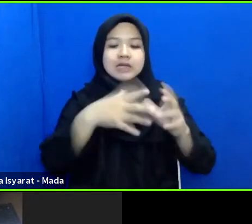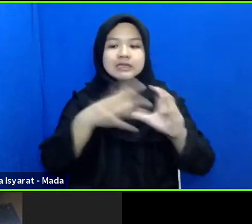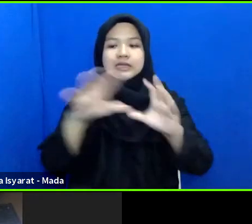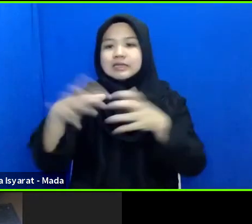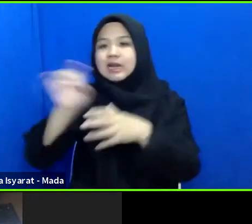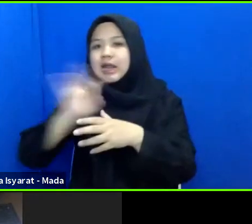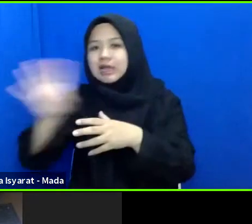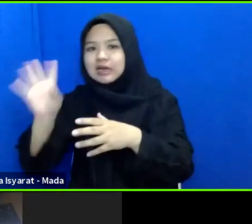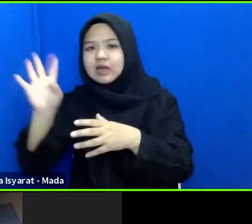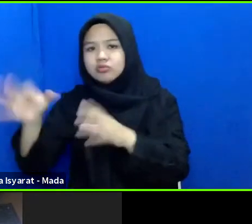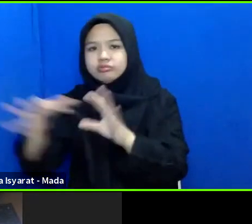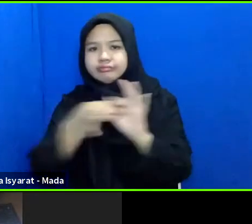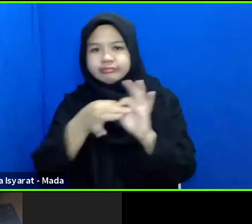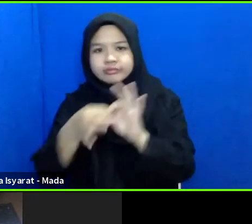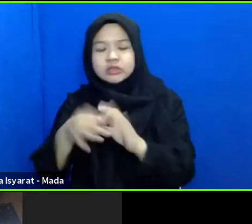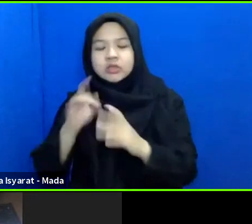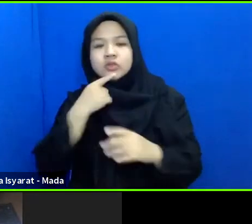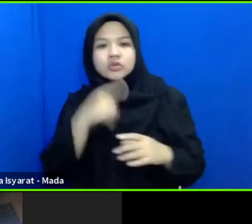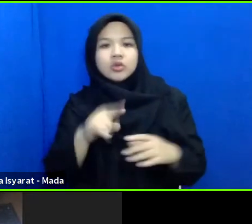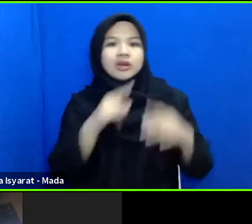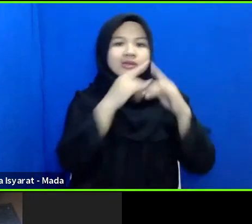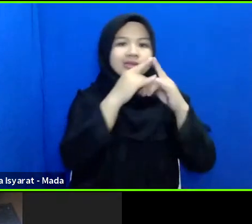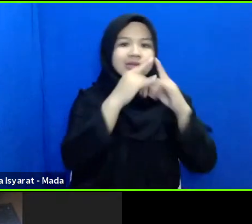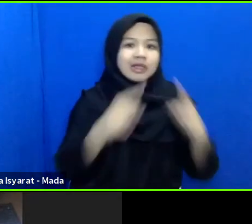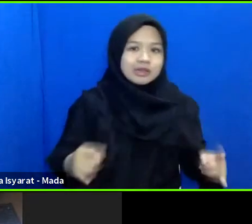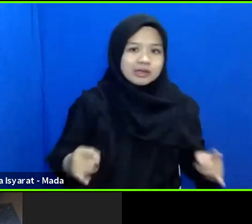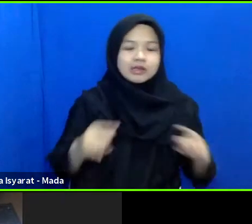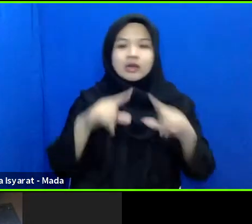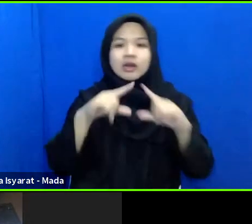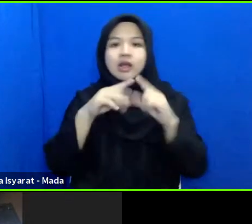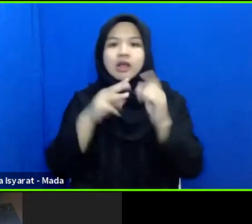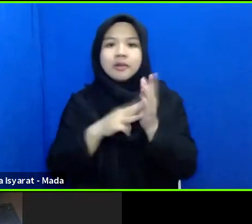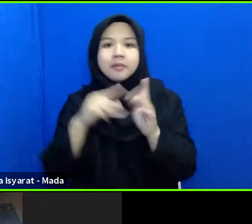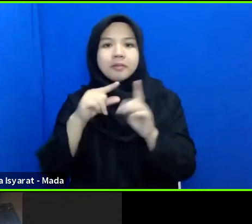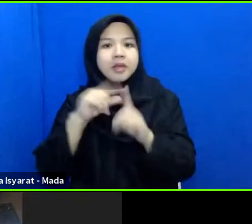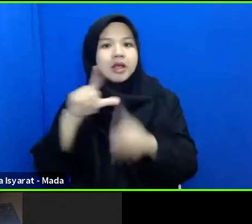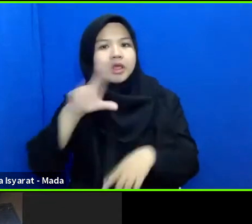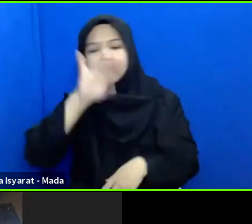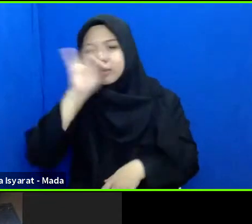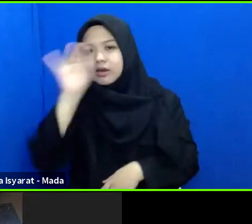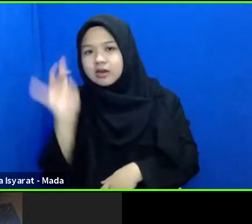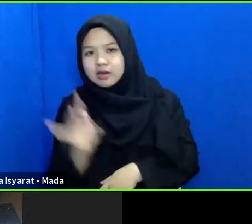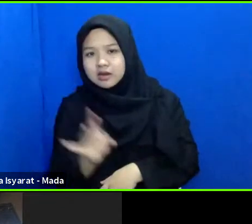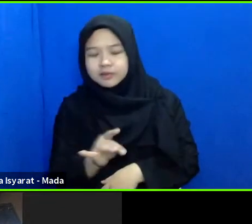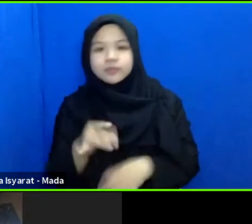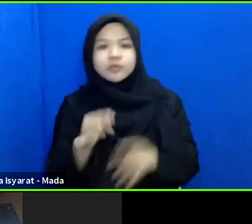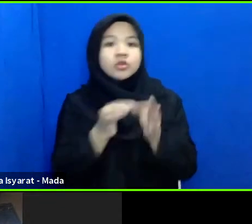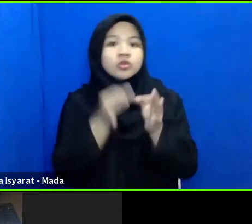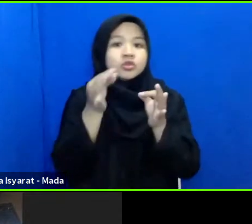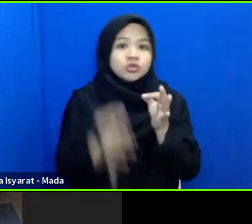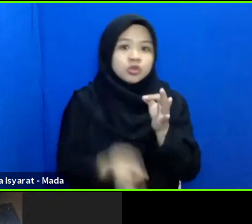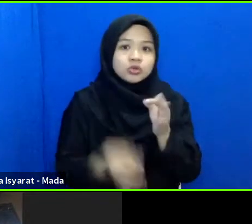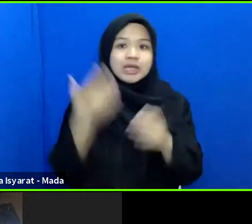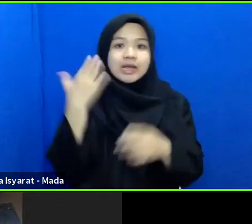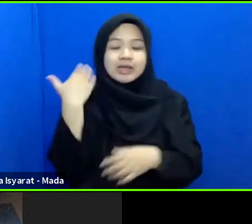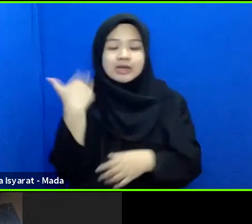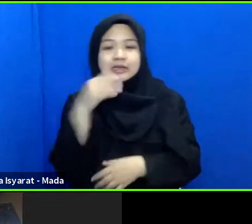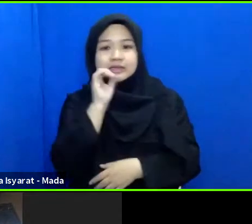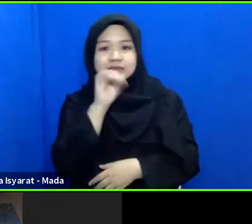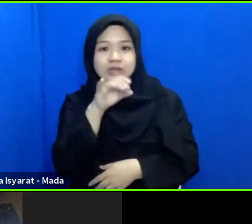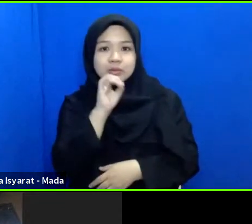baik itu kaitan dengan shelter dengan MPL dan sebagainya sehingga solusi-solusi yang tadi disampaikan